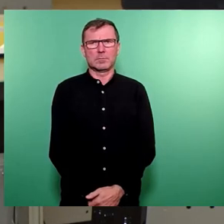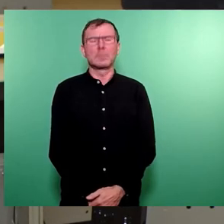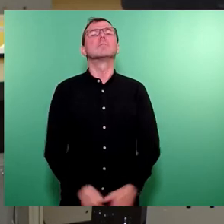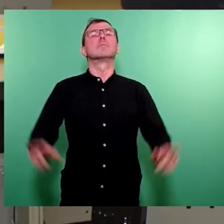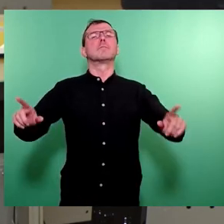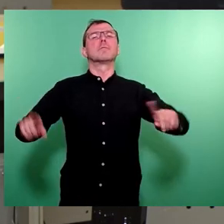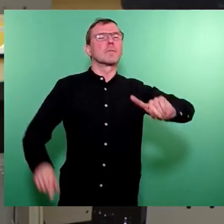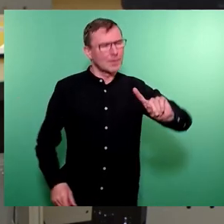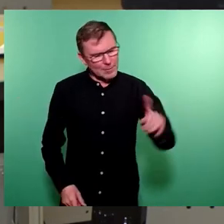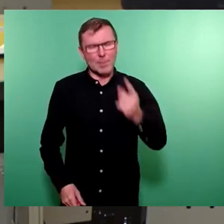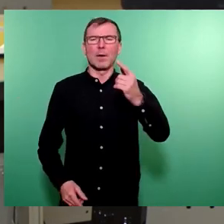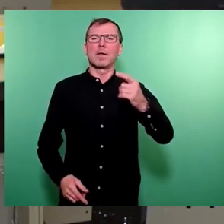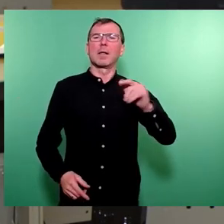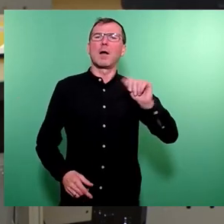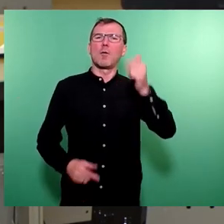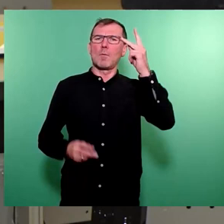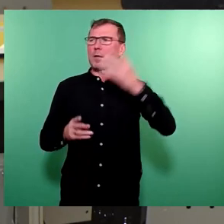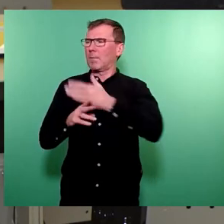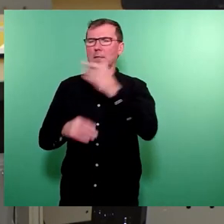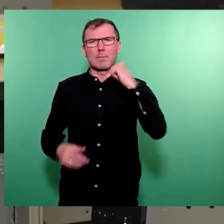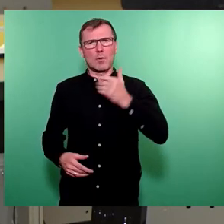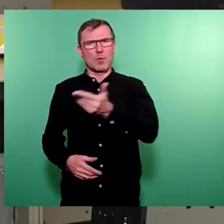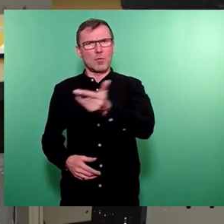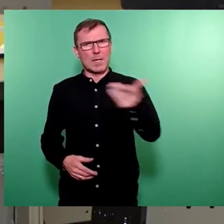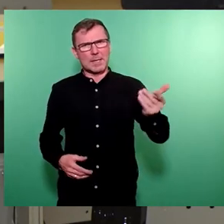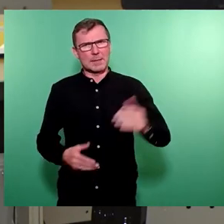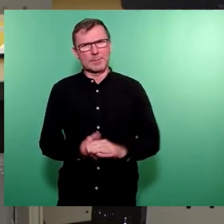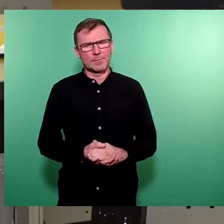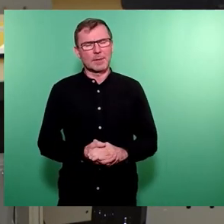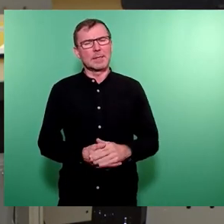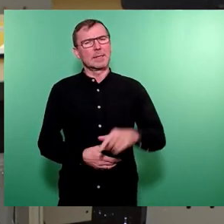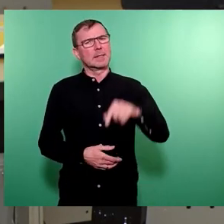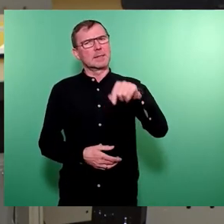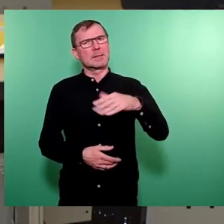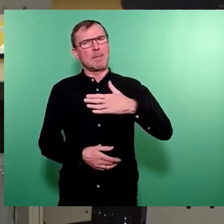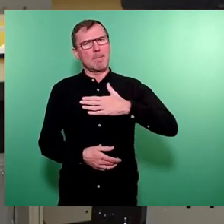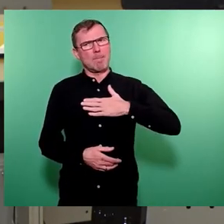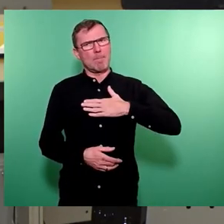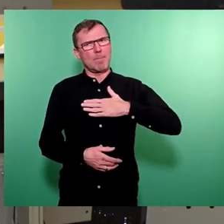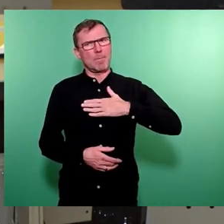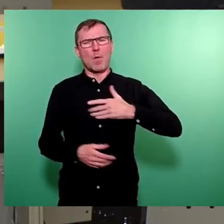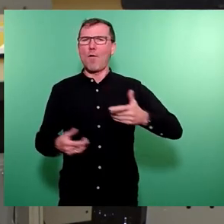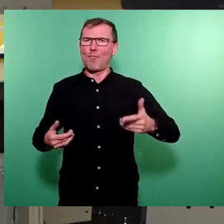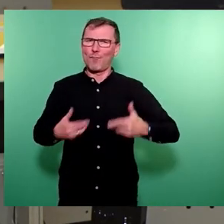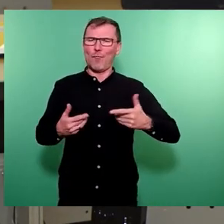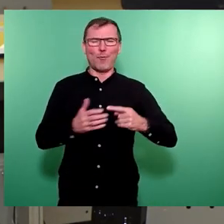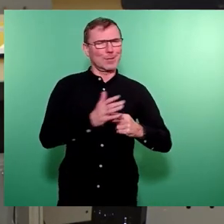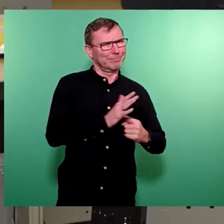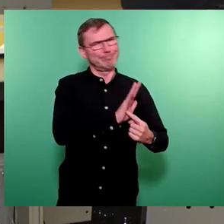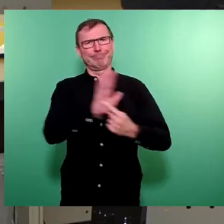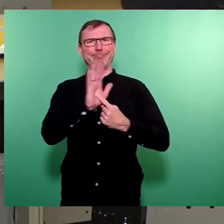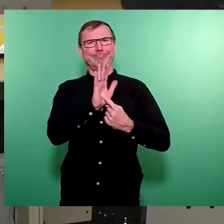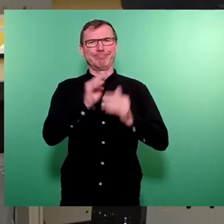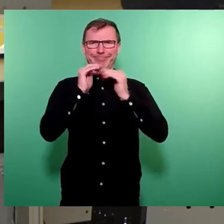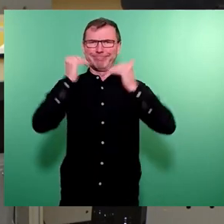mal meine Freude zum Ausdruck bringen, dass wir vor allen Dingen heute